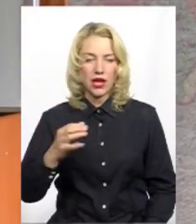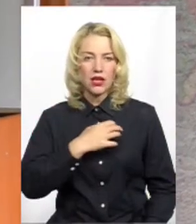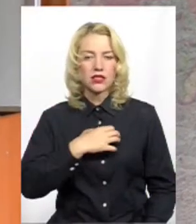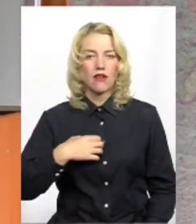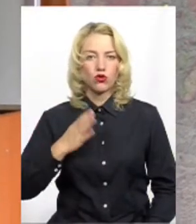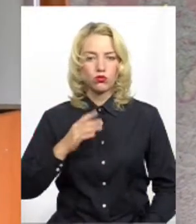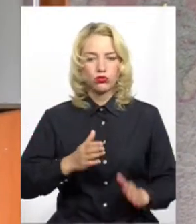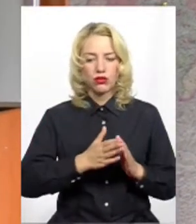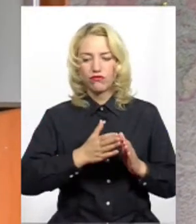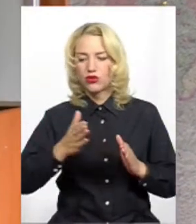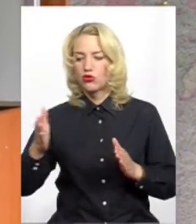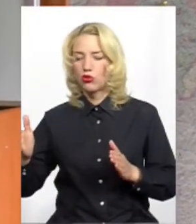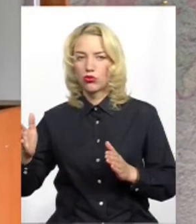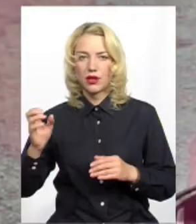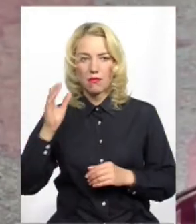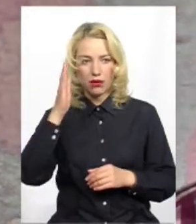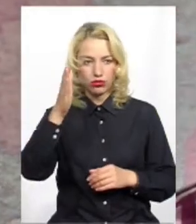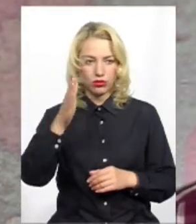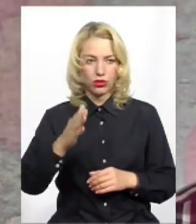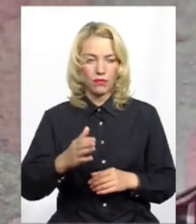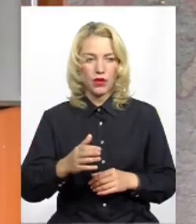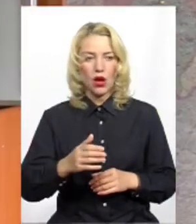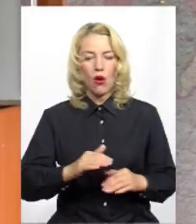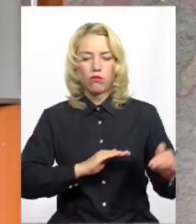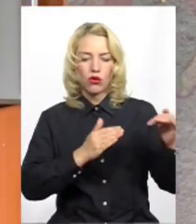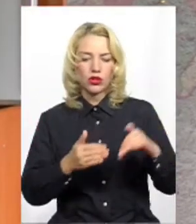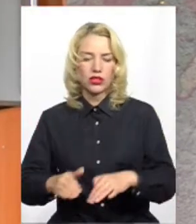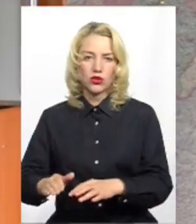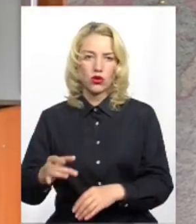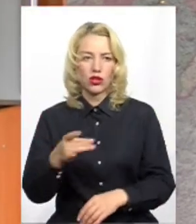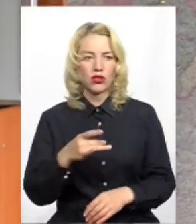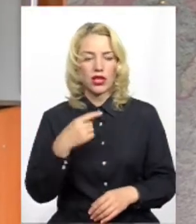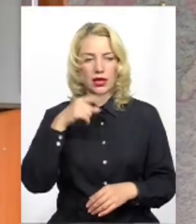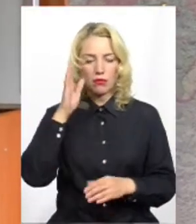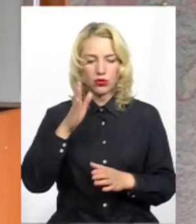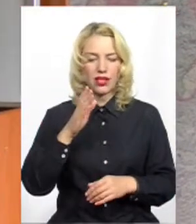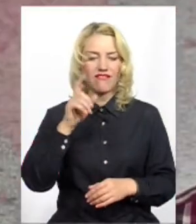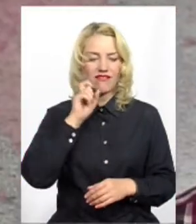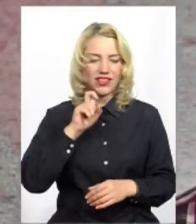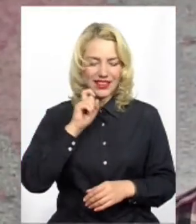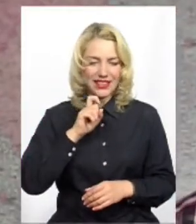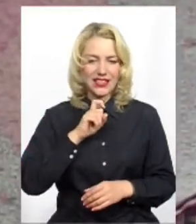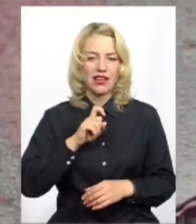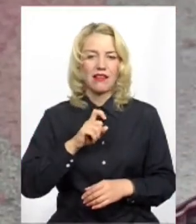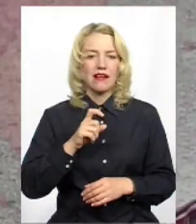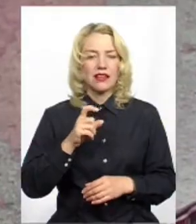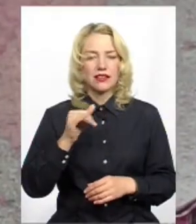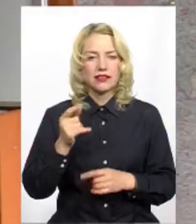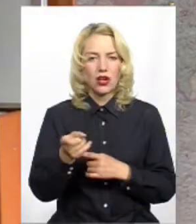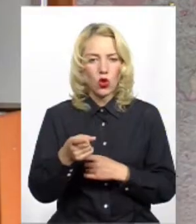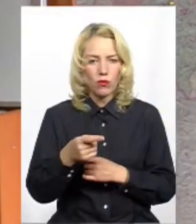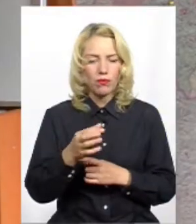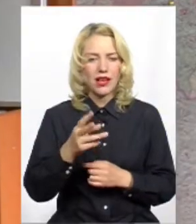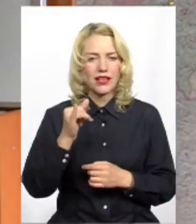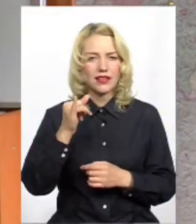стороні майбутнього, як ми знаємо, Подільського регіону, який буде Вінницька, Хмельницька, Тернопільська область. Тому, чи готові ви підтримати